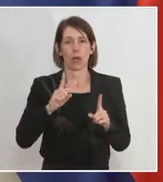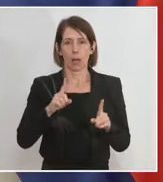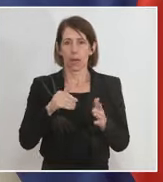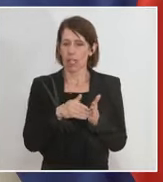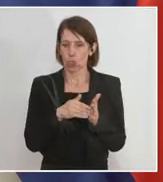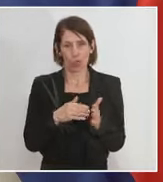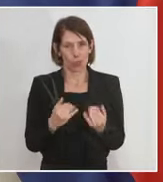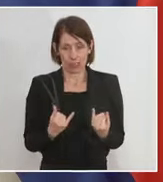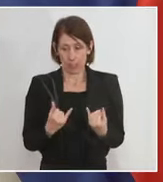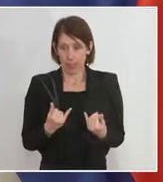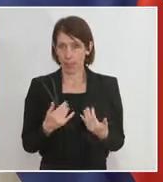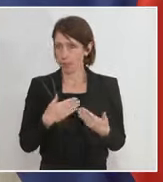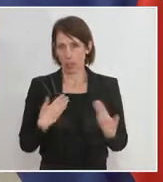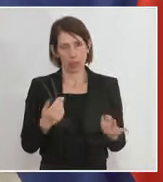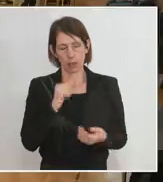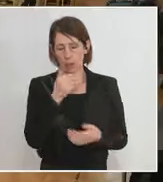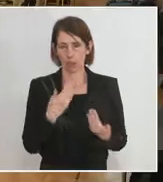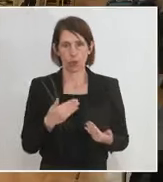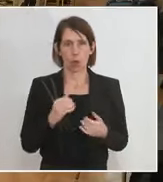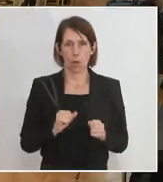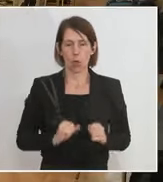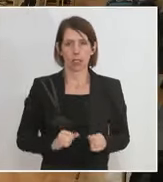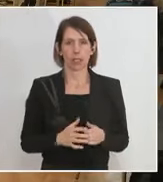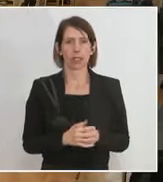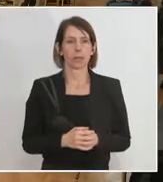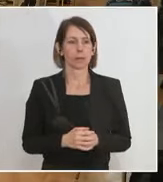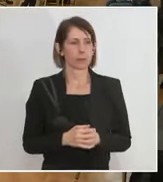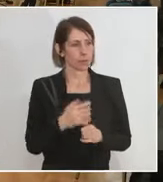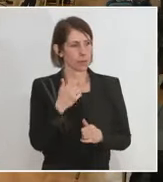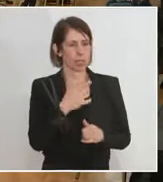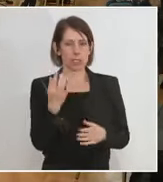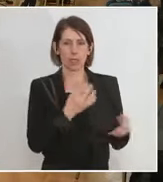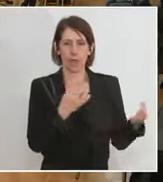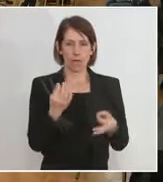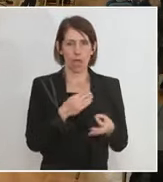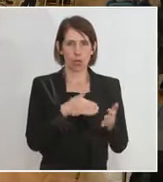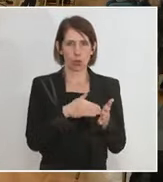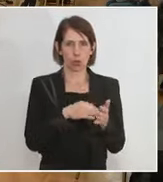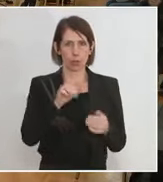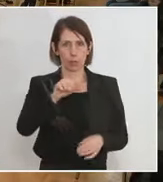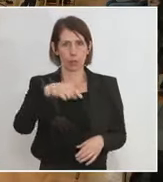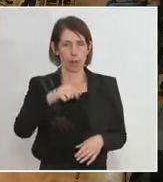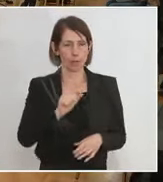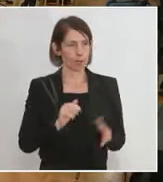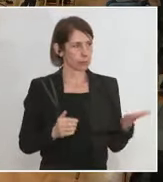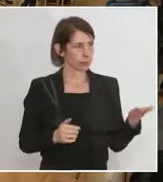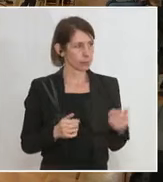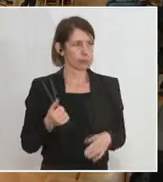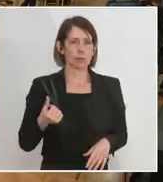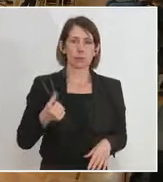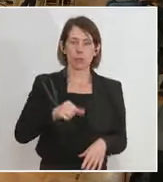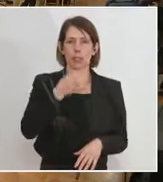Aber noch sind wir nicht dort. Noch zwei Fragen. Herr Haberhauer von der Austria Presse Agentur, bitte. Ja, eine Frage schon zu den